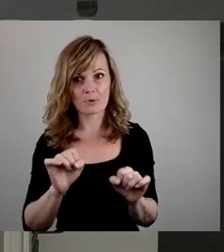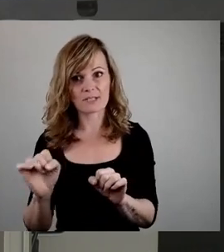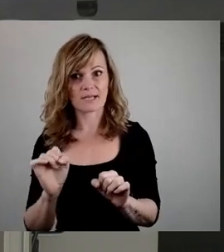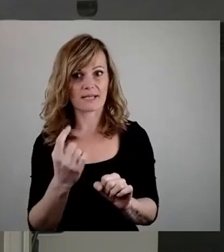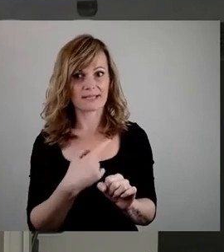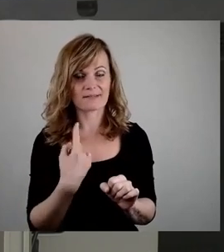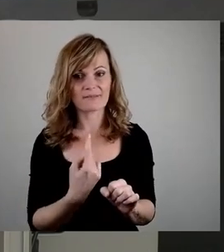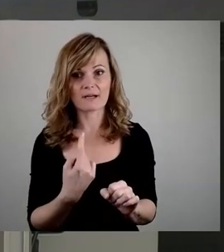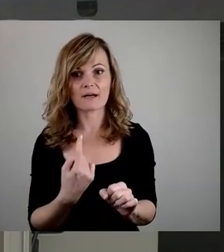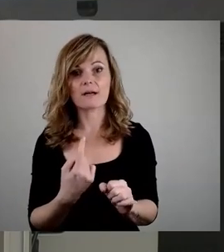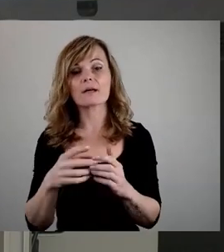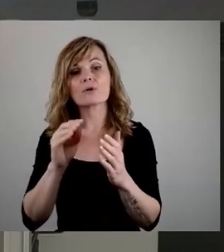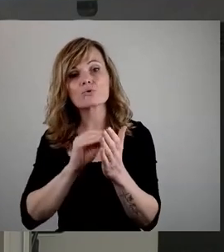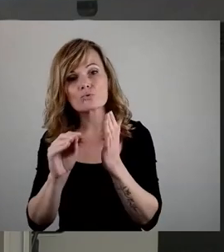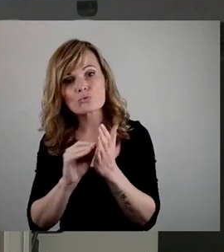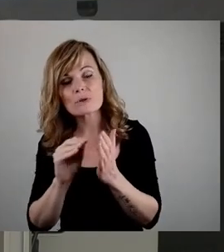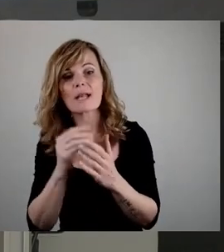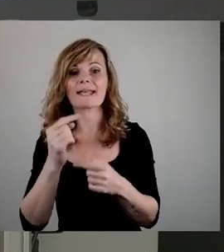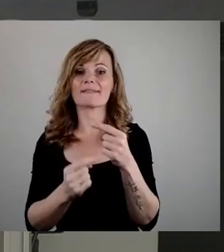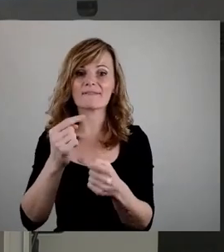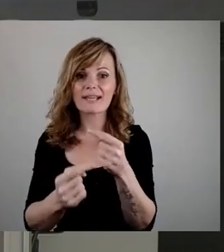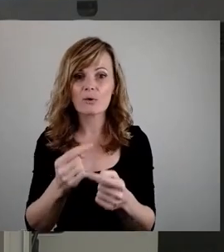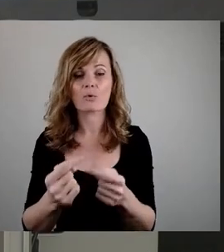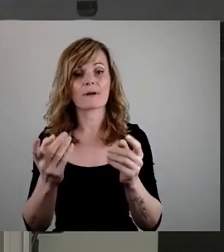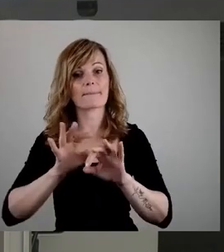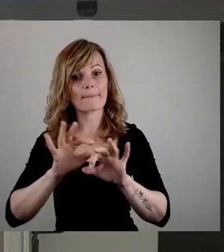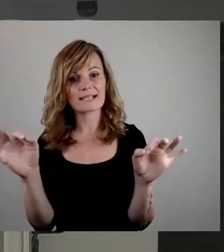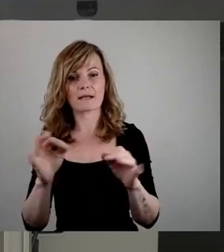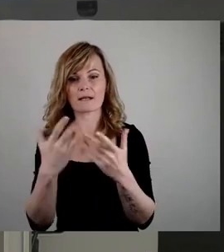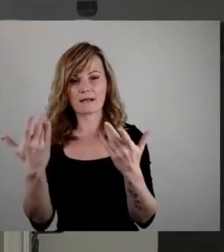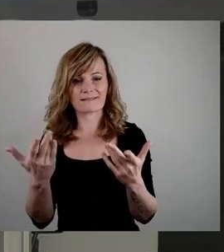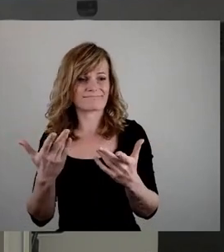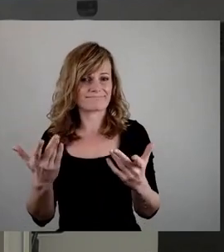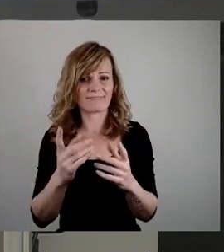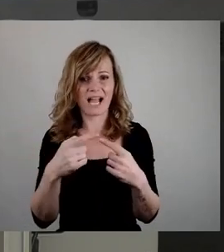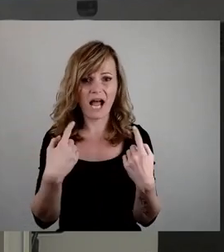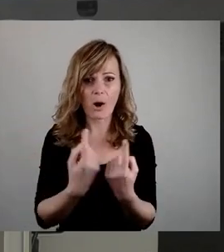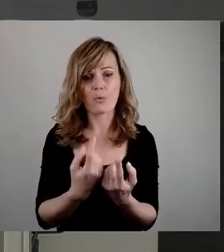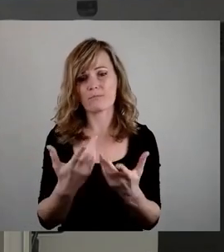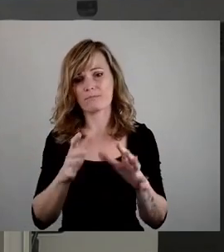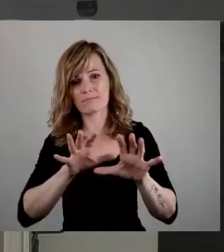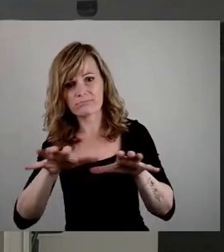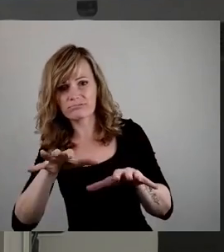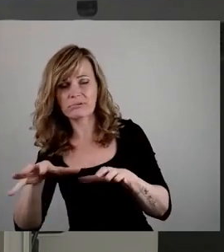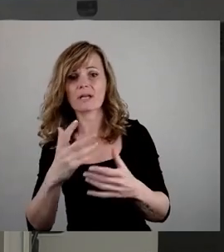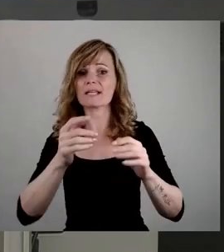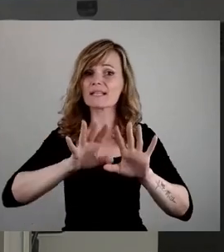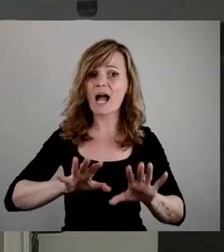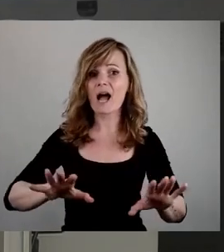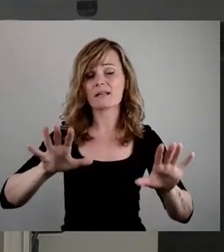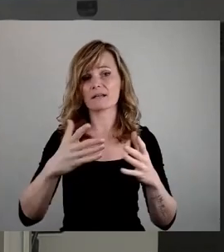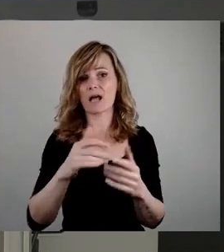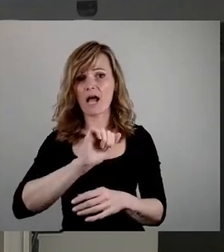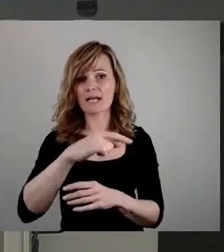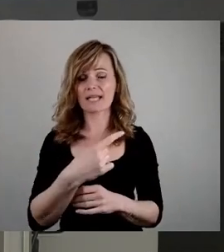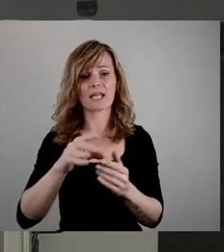Schulentwicklung tatsächlich räumlich besser abbilden können in Raumprogrammen. Sei es die Theater AG, sei es ein Raum für Schulsozialarbeit,